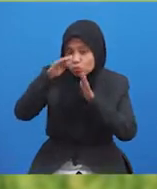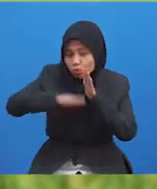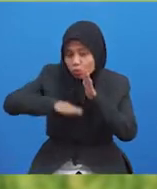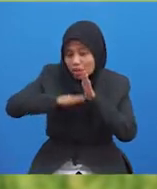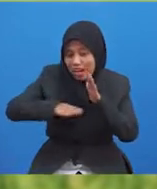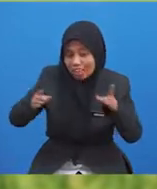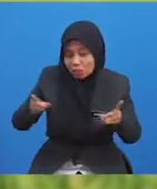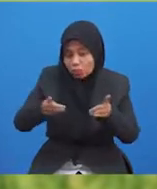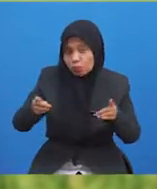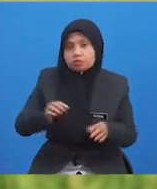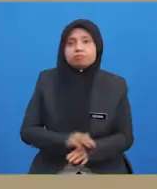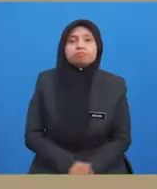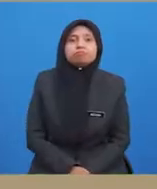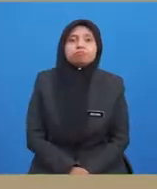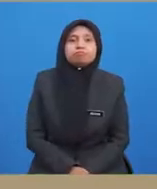dorongan ini.